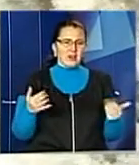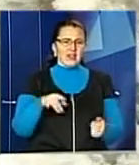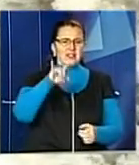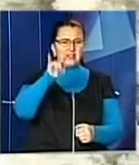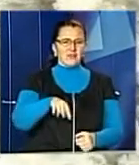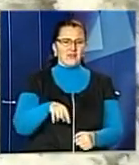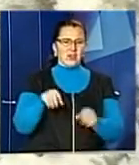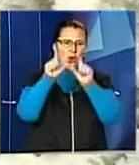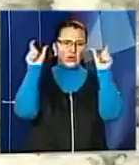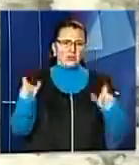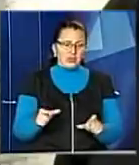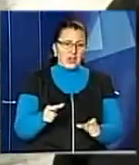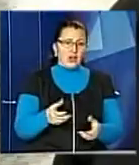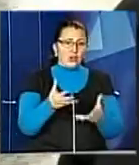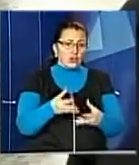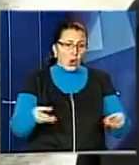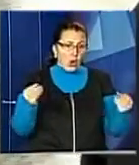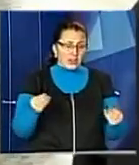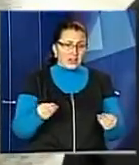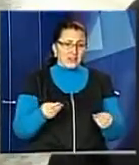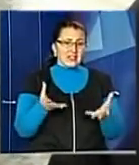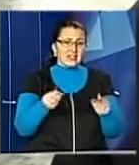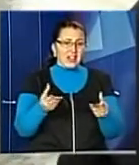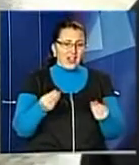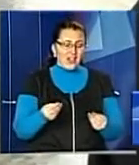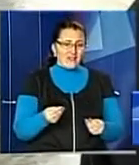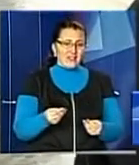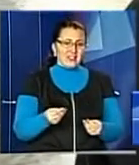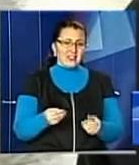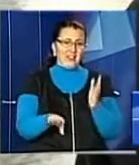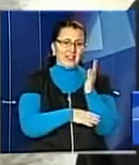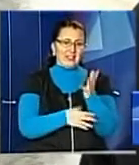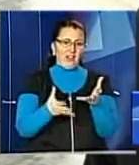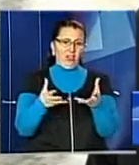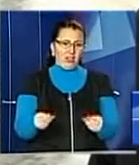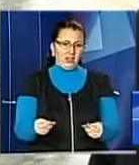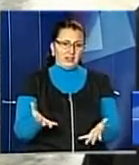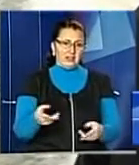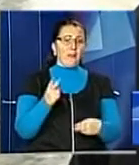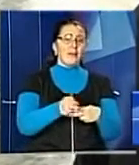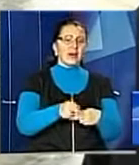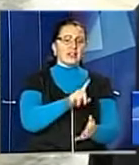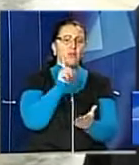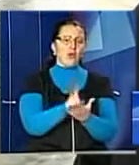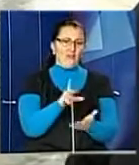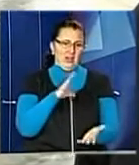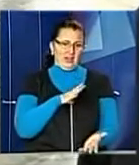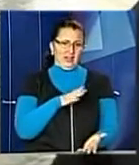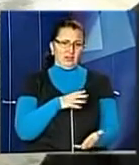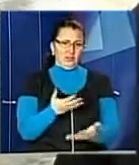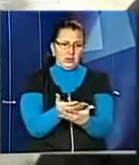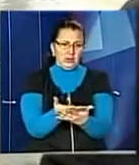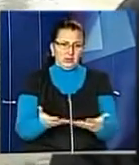снігу деревина почала трюхлявіти. Там метал має бути. Зроблено з арматури, будівельною, чи з